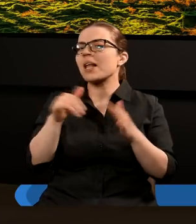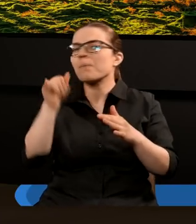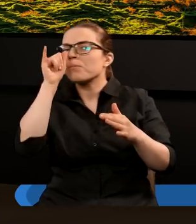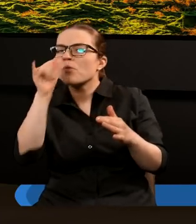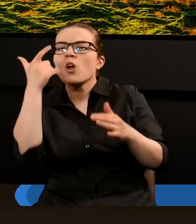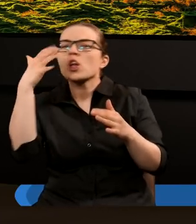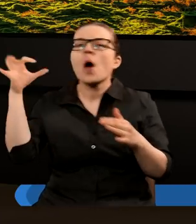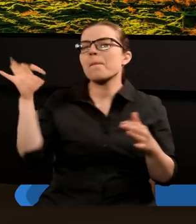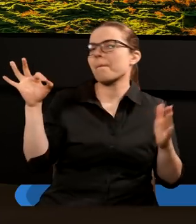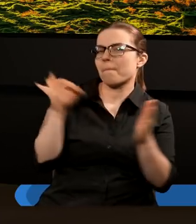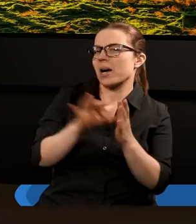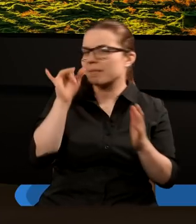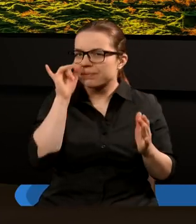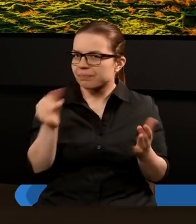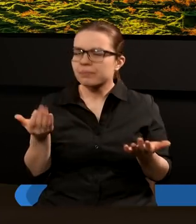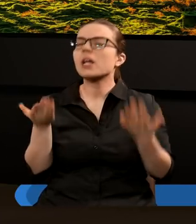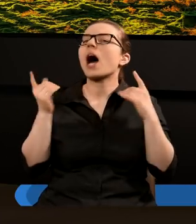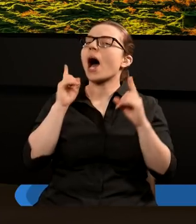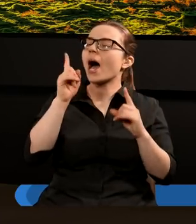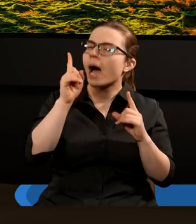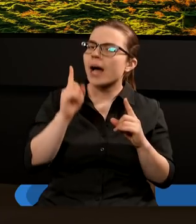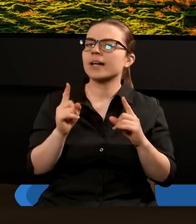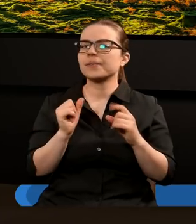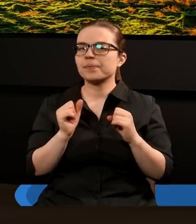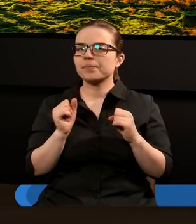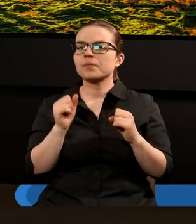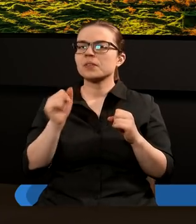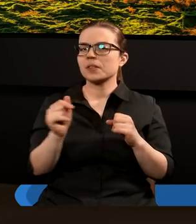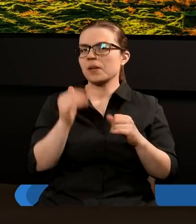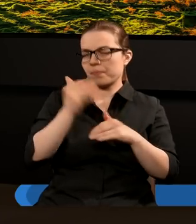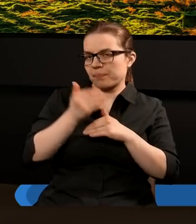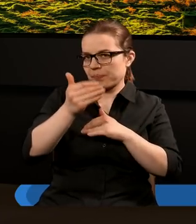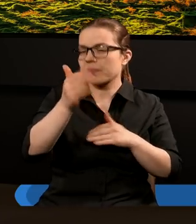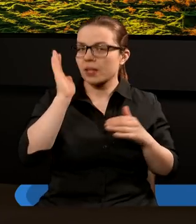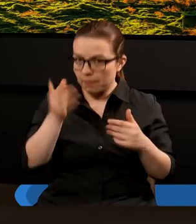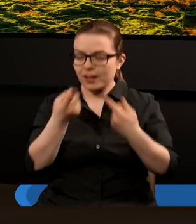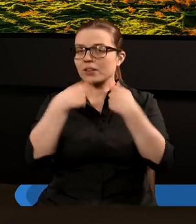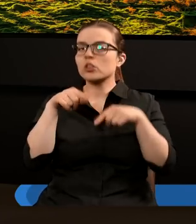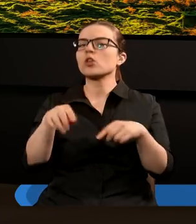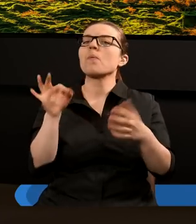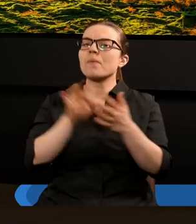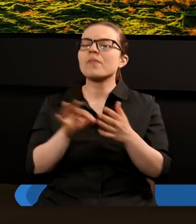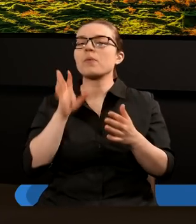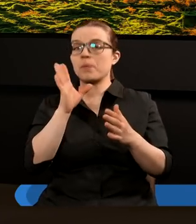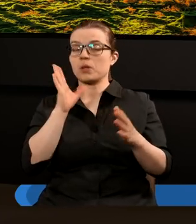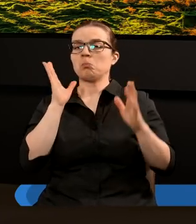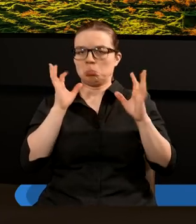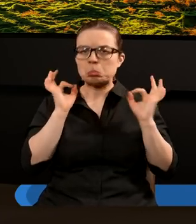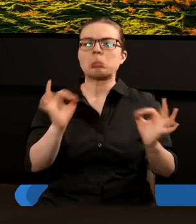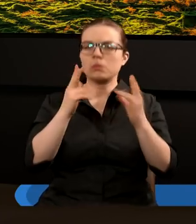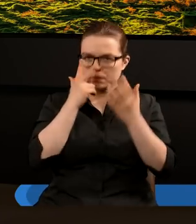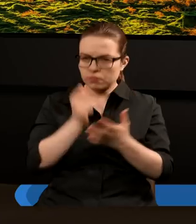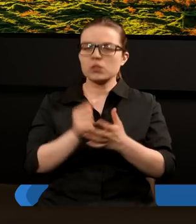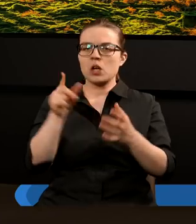procentach, natomiast na pewno, kiedy będzie się to wypełniało, będzie to dla nas pewnego rodzaju potwierdzeniem, że Pan Bóg